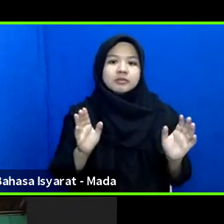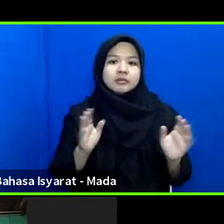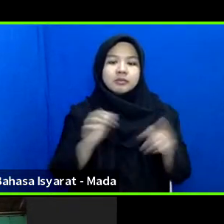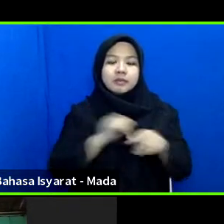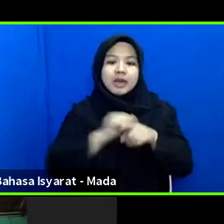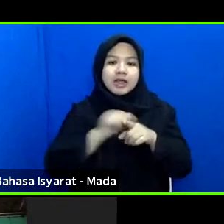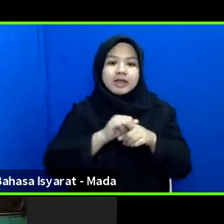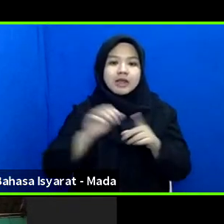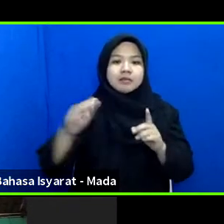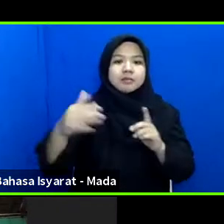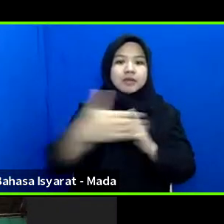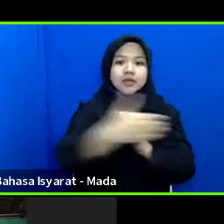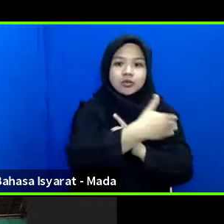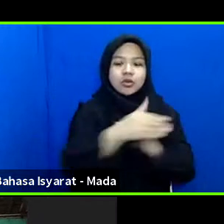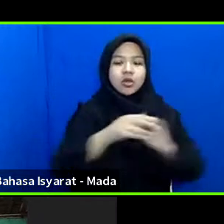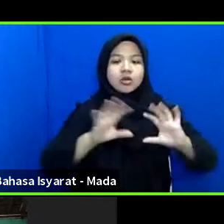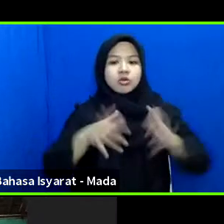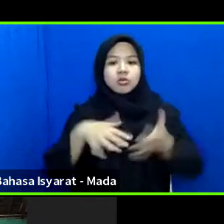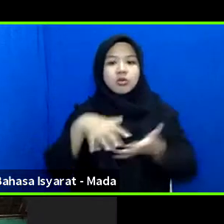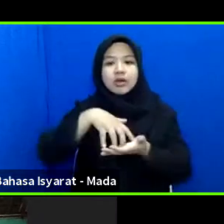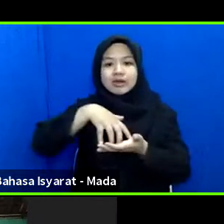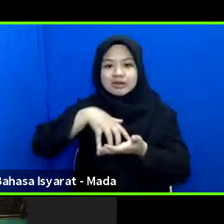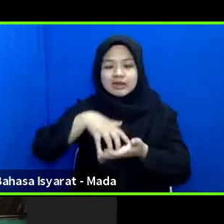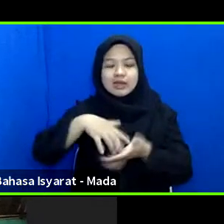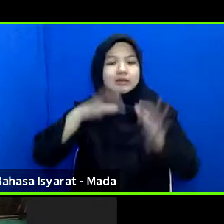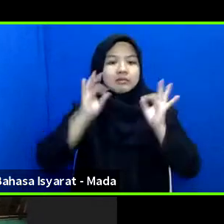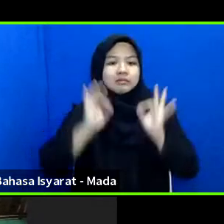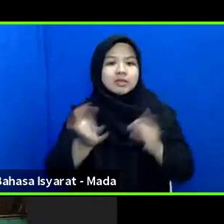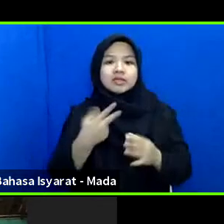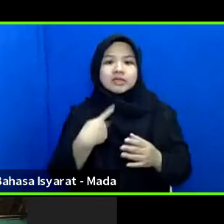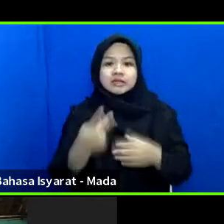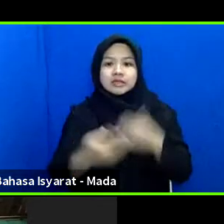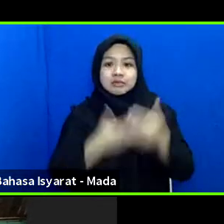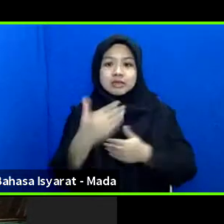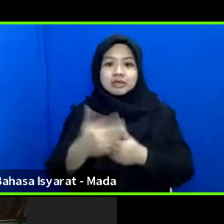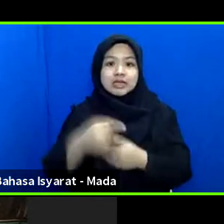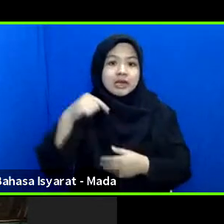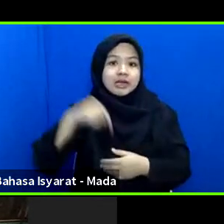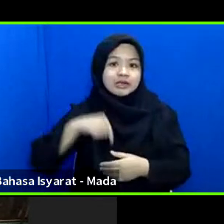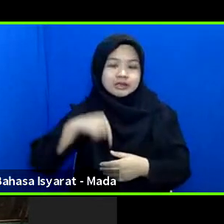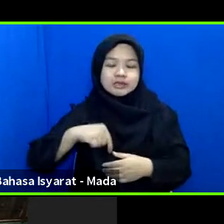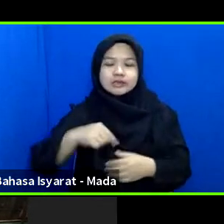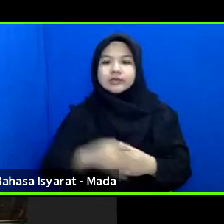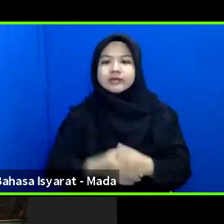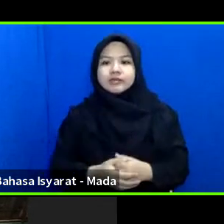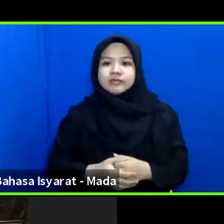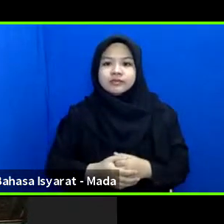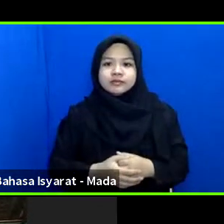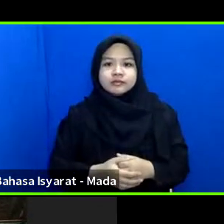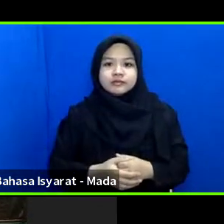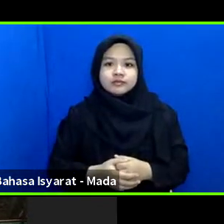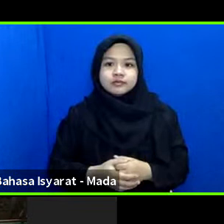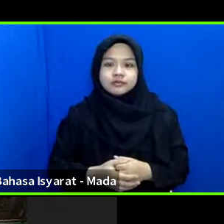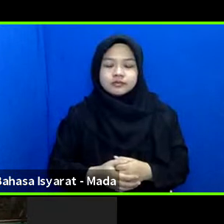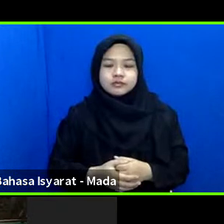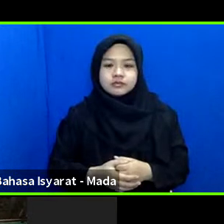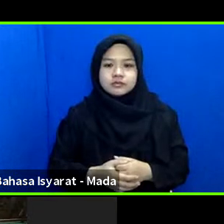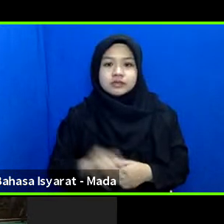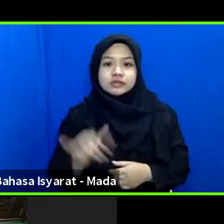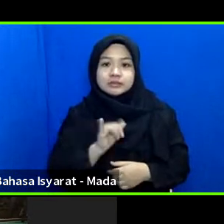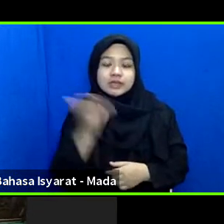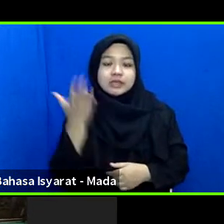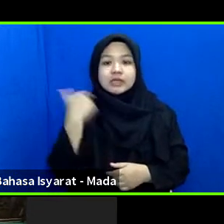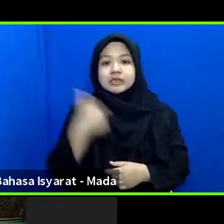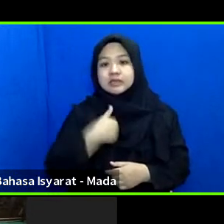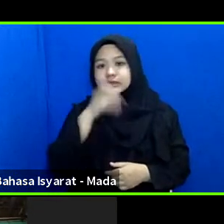pelindungan dari kaum untan pada saat kita laksanakan ini tentunya seperti yang saya tadi